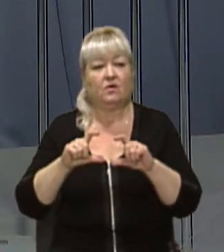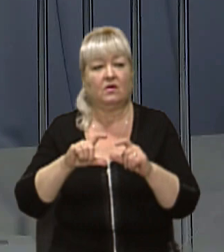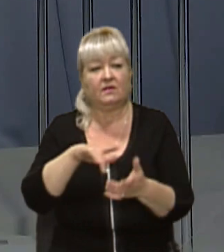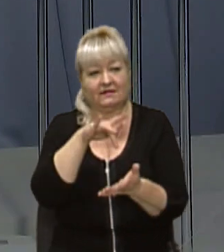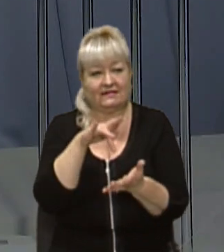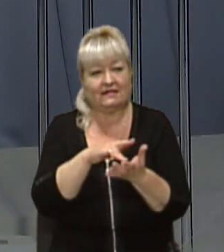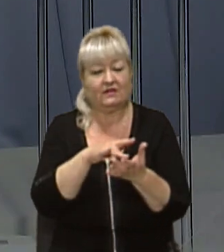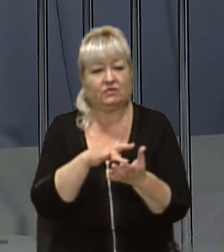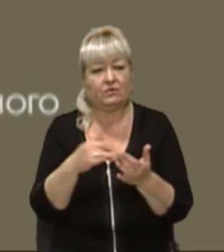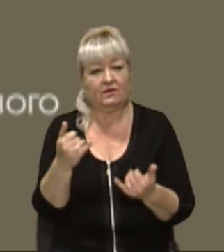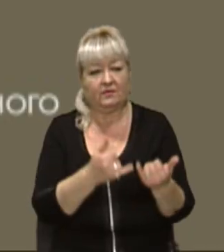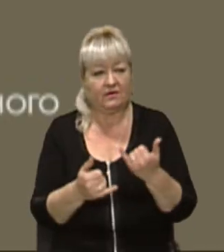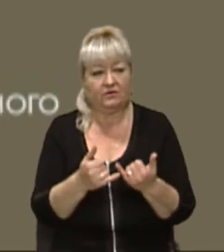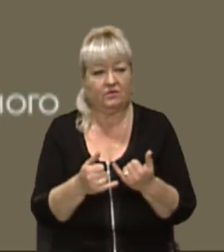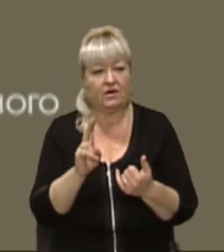Олег Когут.